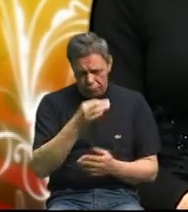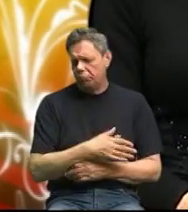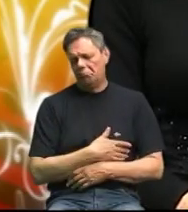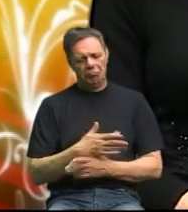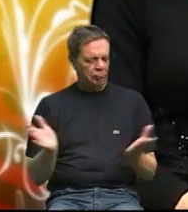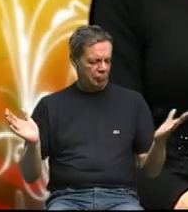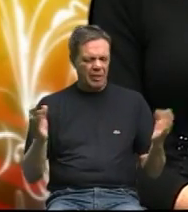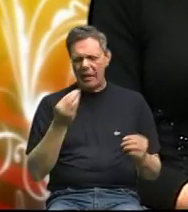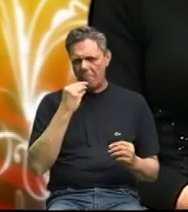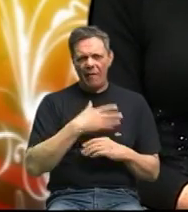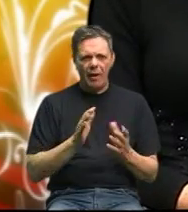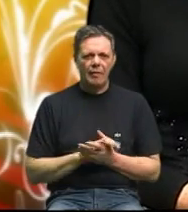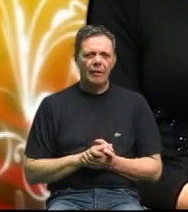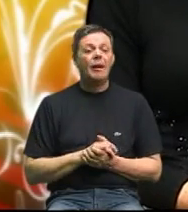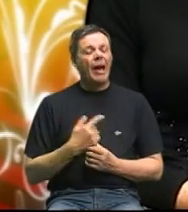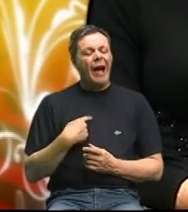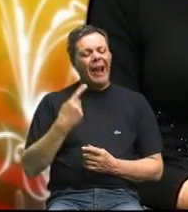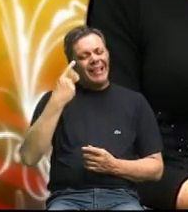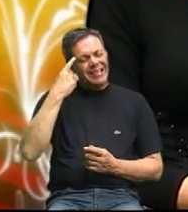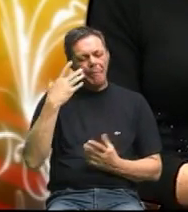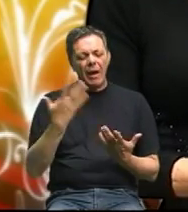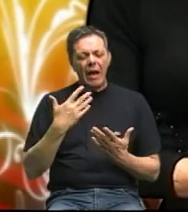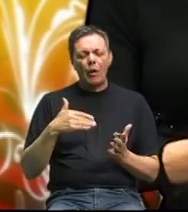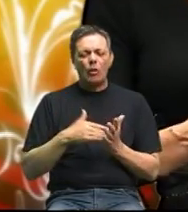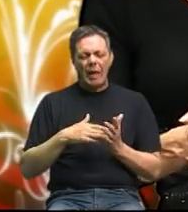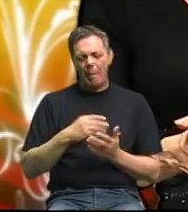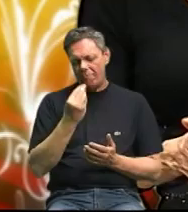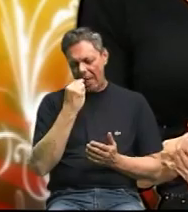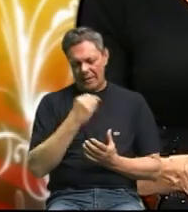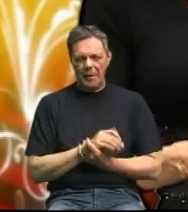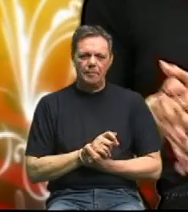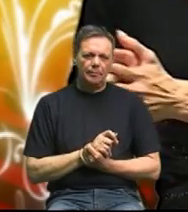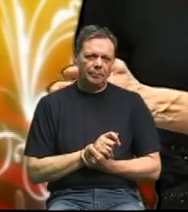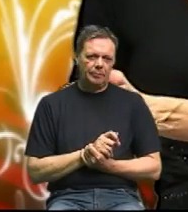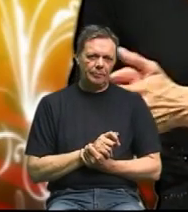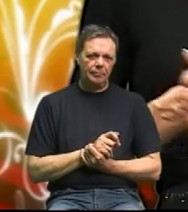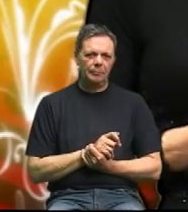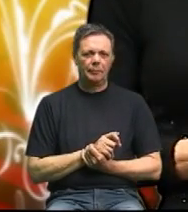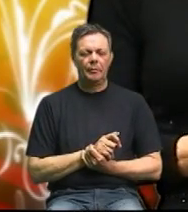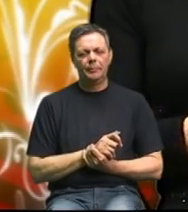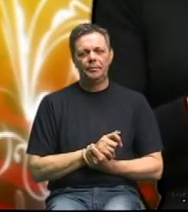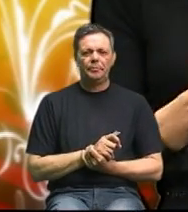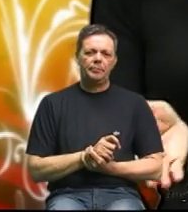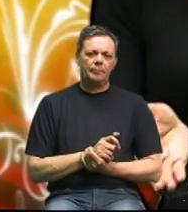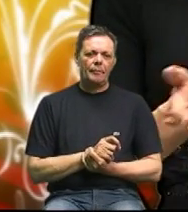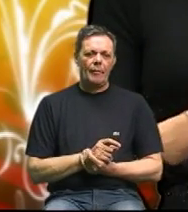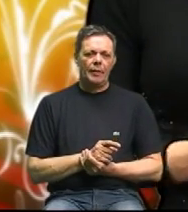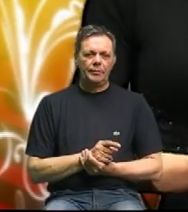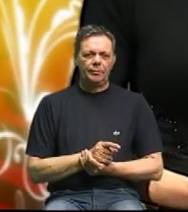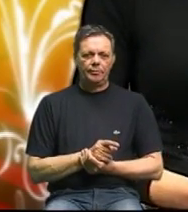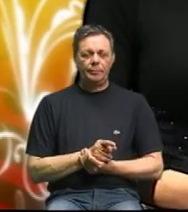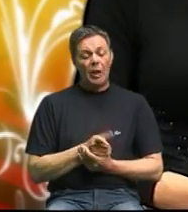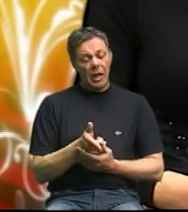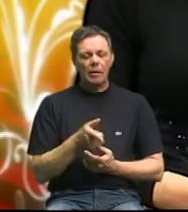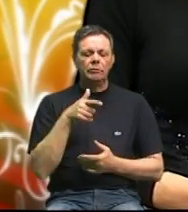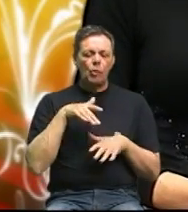koliko mi ni treba a znam kako kako treba miješat bilančevini sa haridama sa masnoćama i to se ljudi mogu